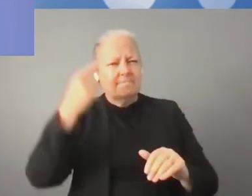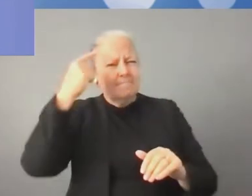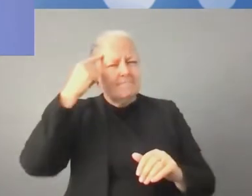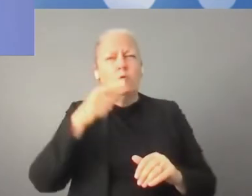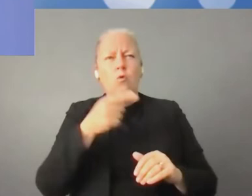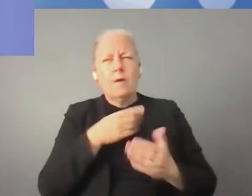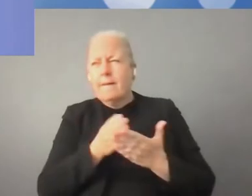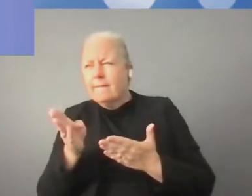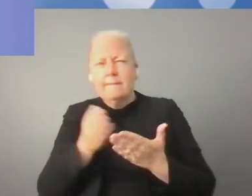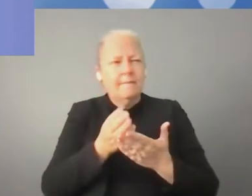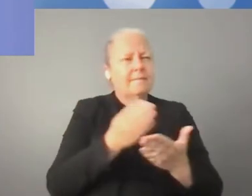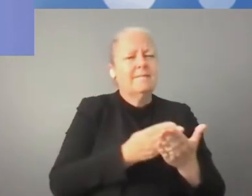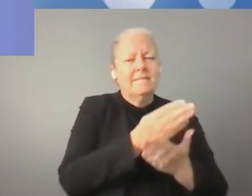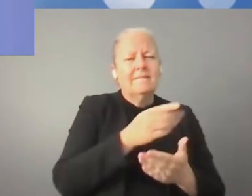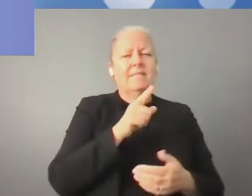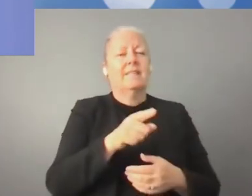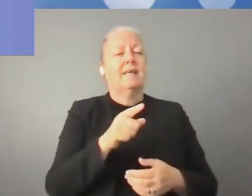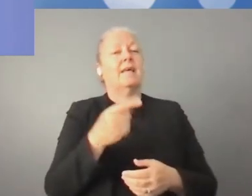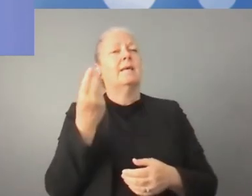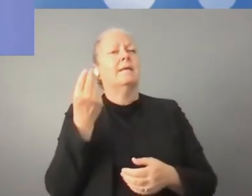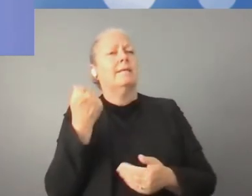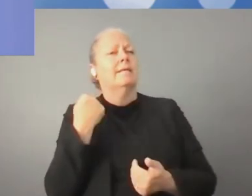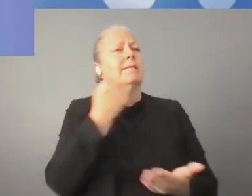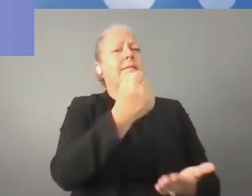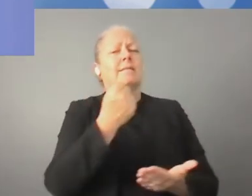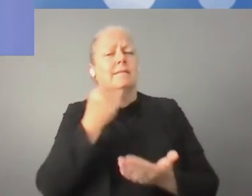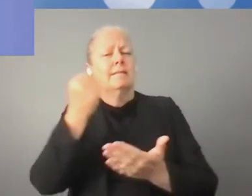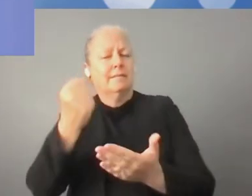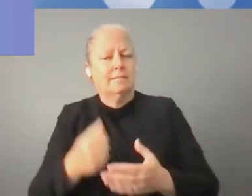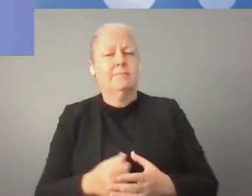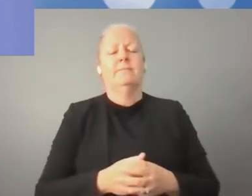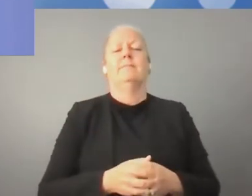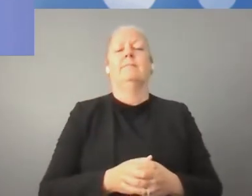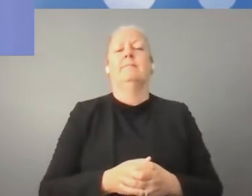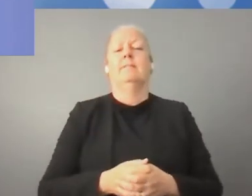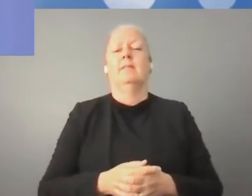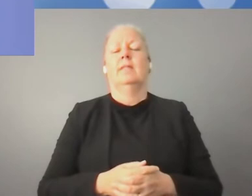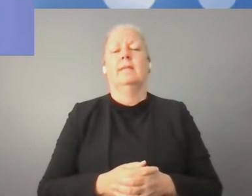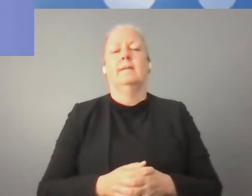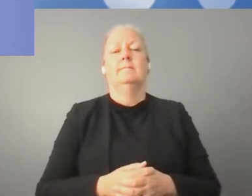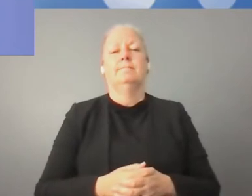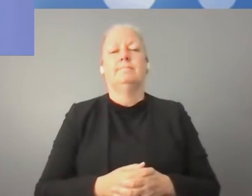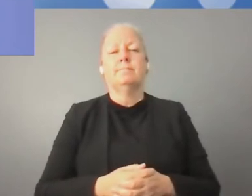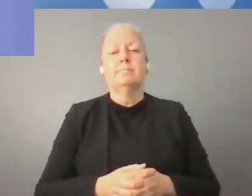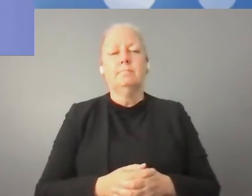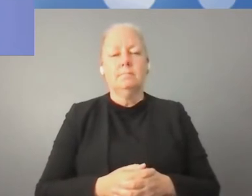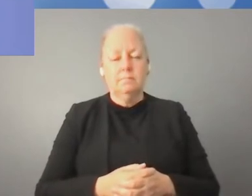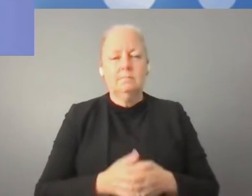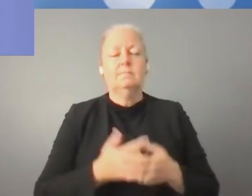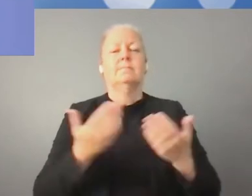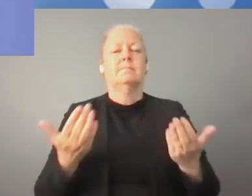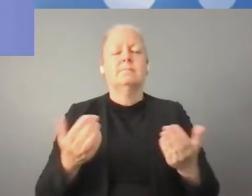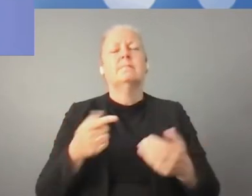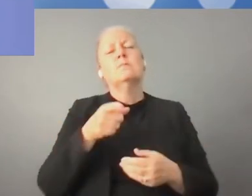Francji mamy startupów bardzo duże. Ale my chcemy jakieś takie wielkie, żeby one wzrosły. Jednorożce. I to wymaga zupełnie innych